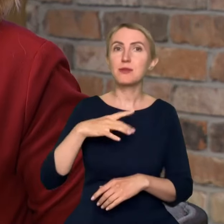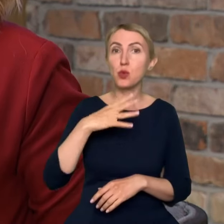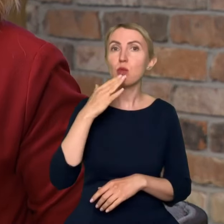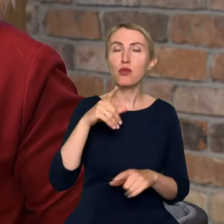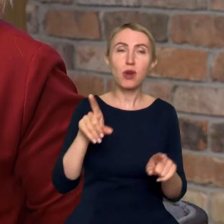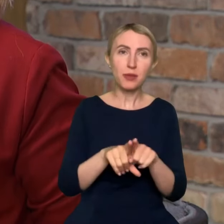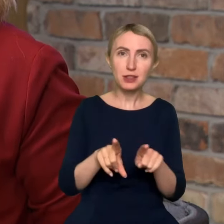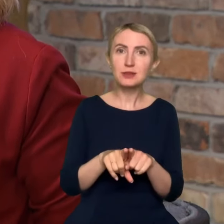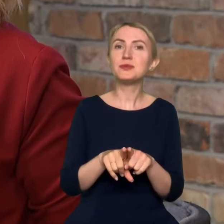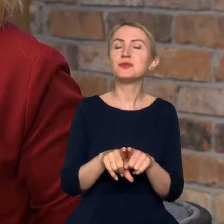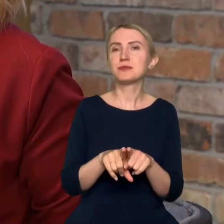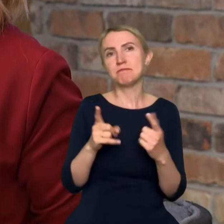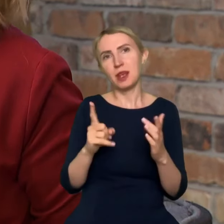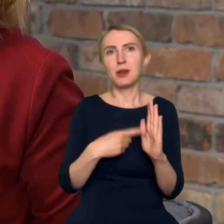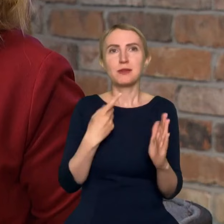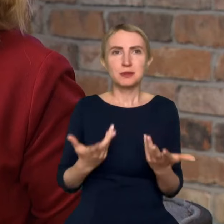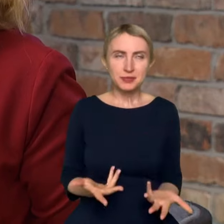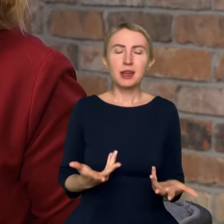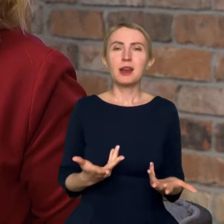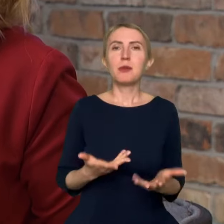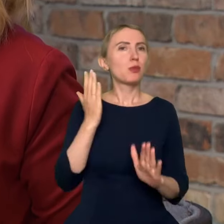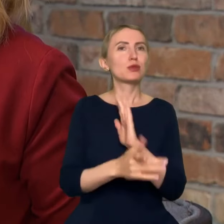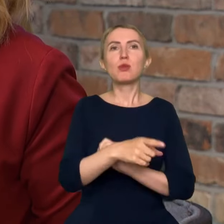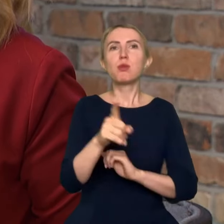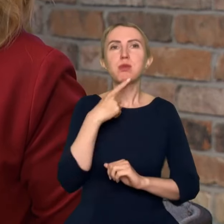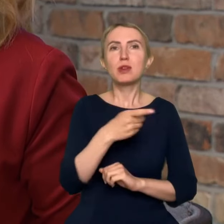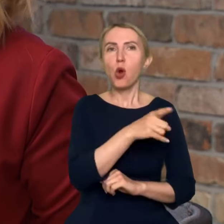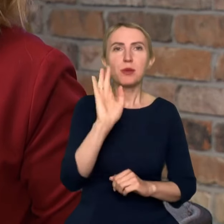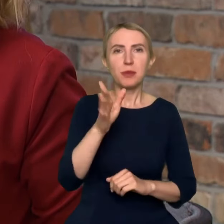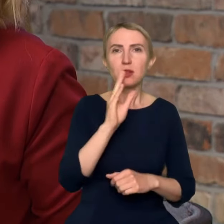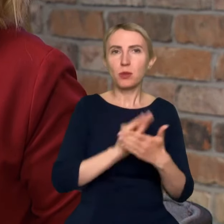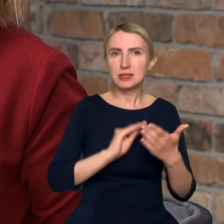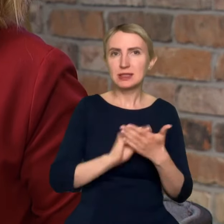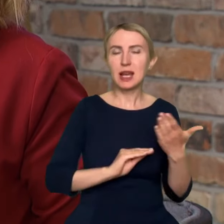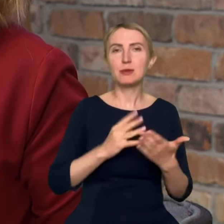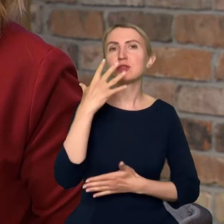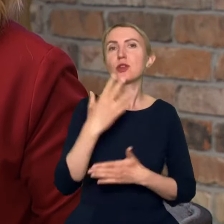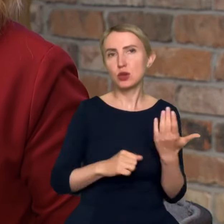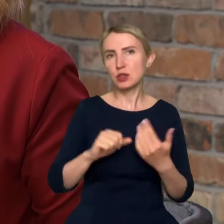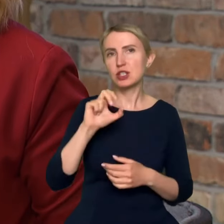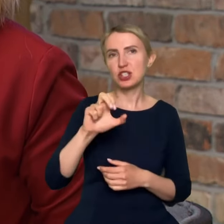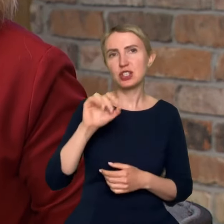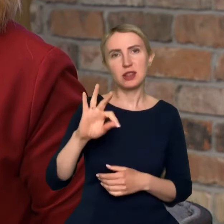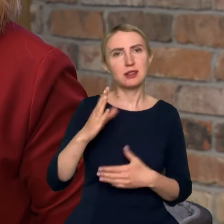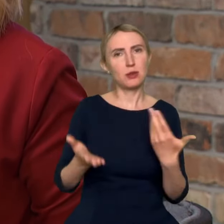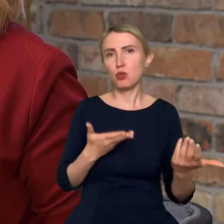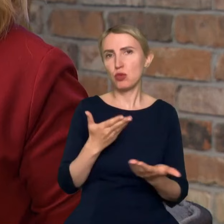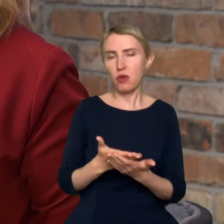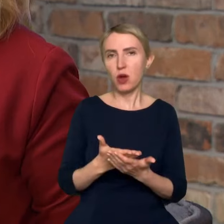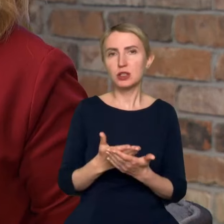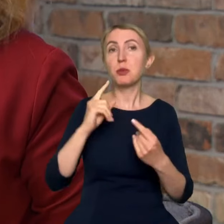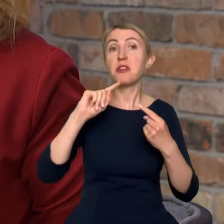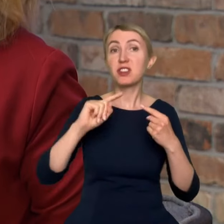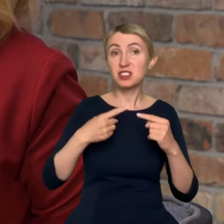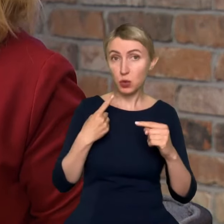żeby... Znaczy po raz pierwszy, no po prostu im powiedziałam, że wiem, że oni będą pisali przy wykorzystaniu tego czatu i zaproponowałam, żeby mi wysłali,